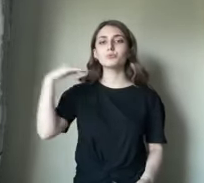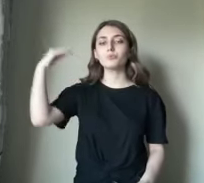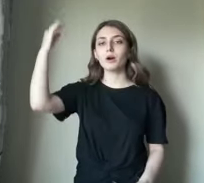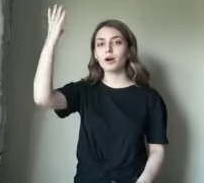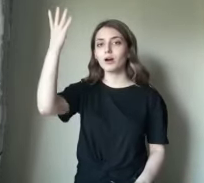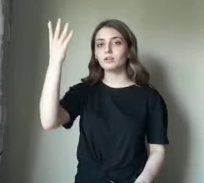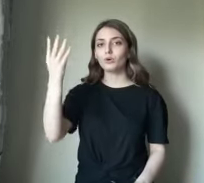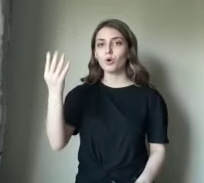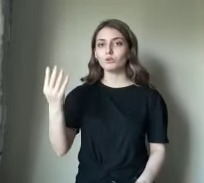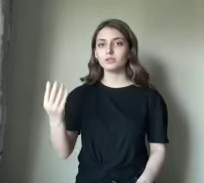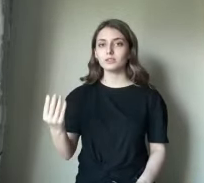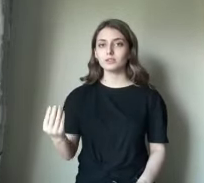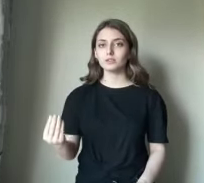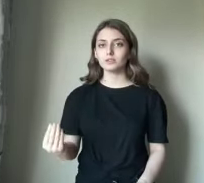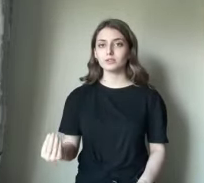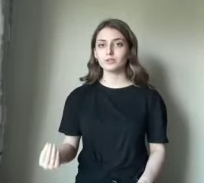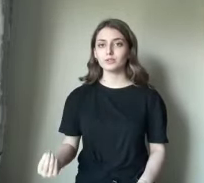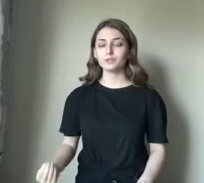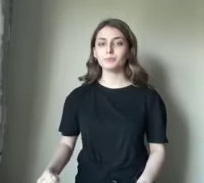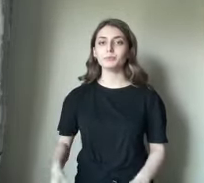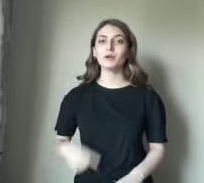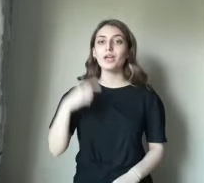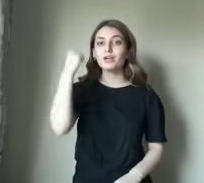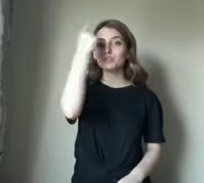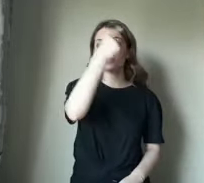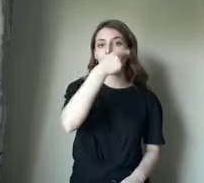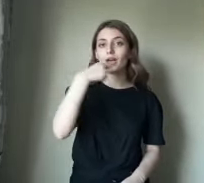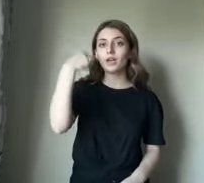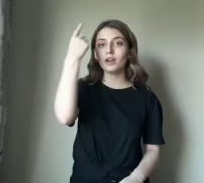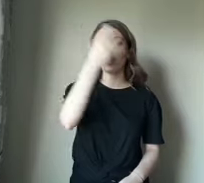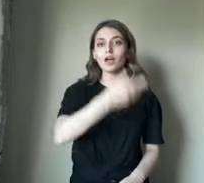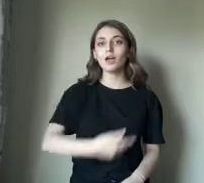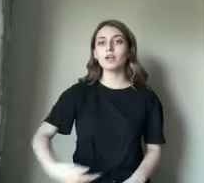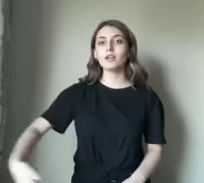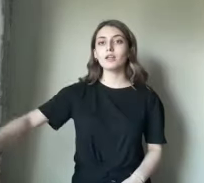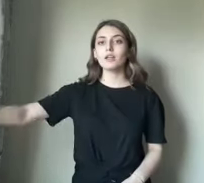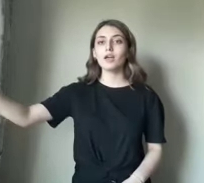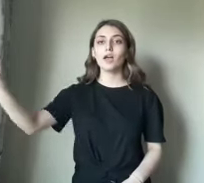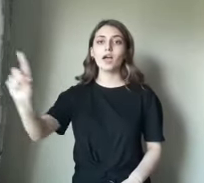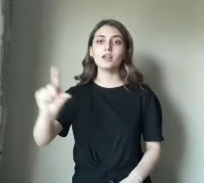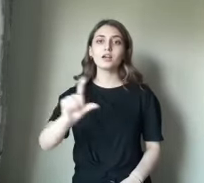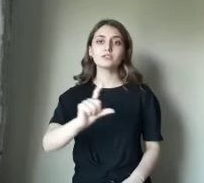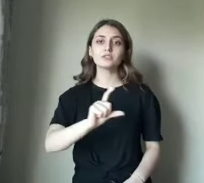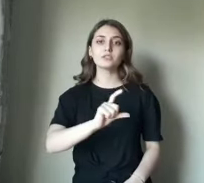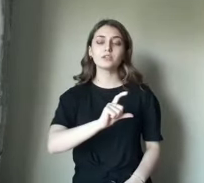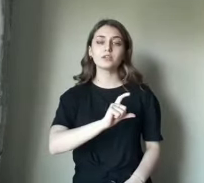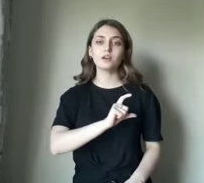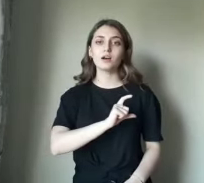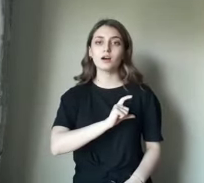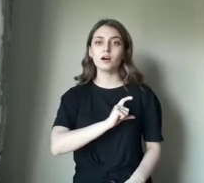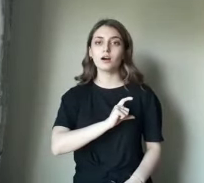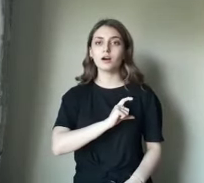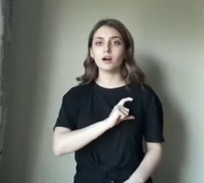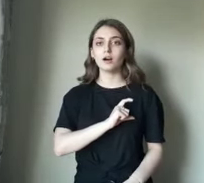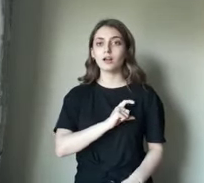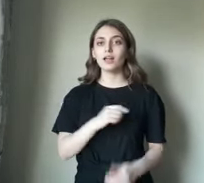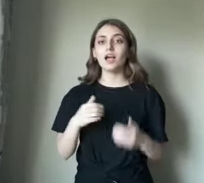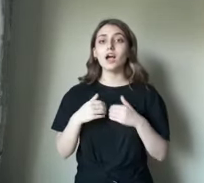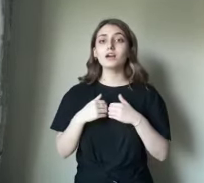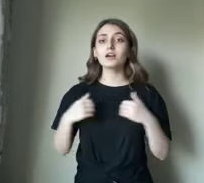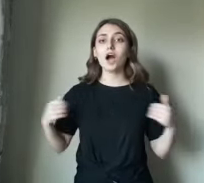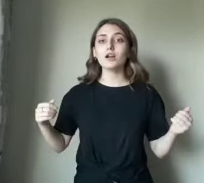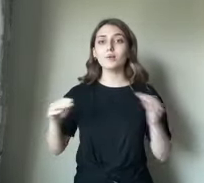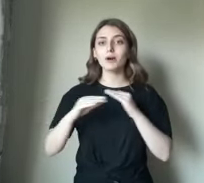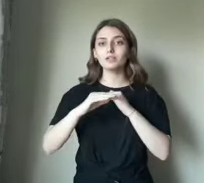kurban olayım Çehreğine ey nazlı hilay